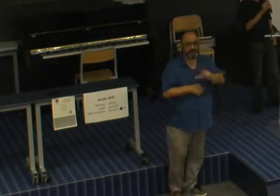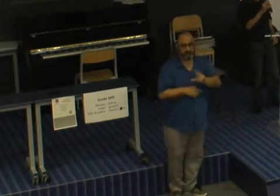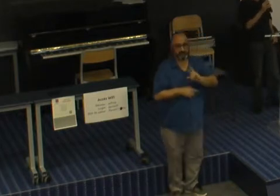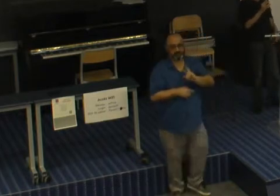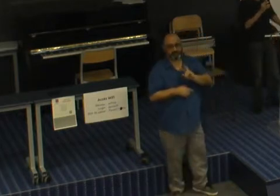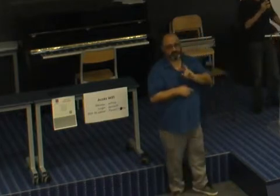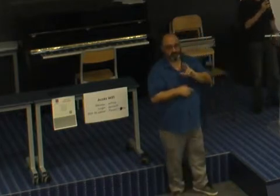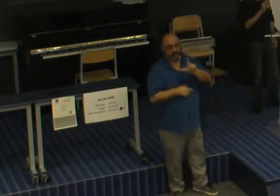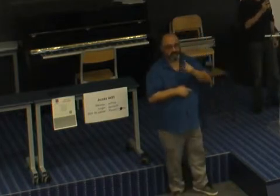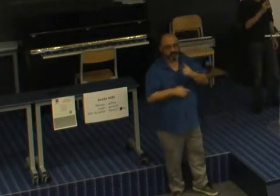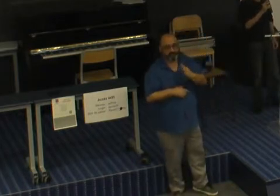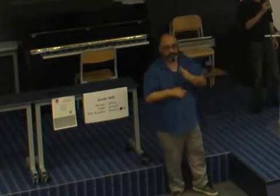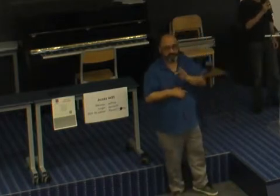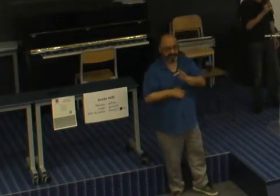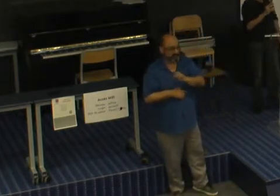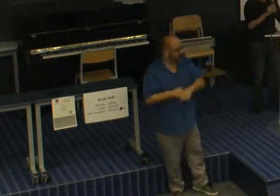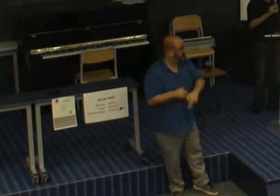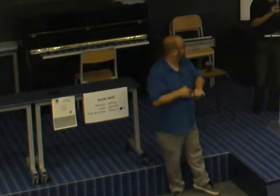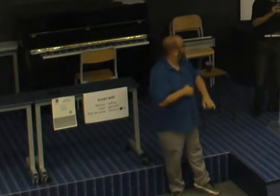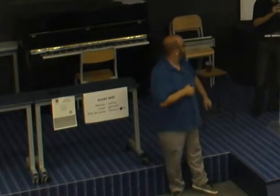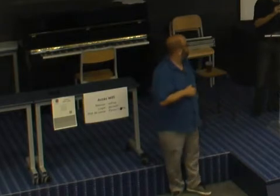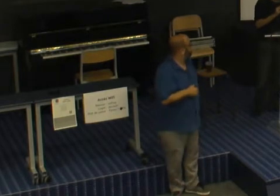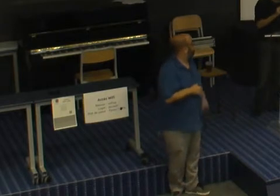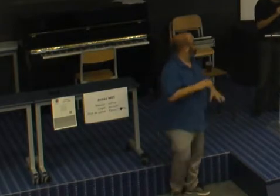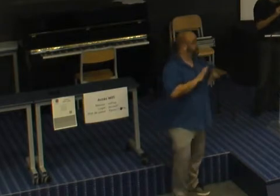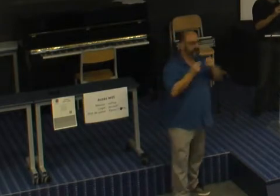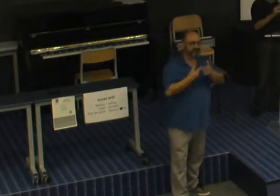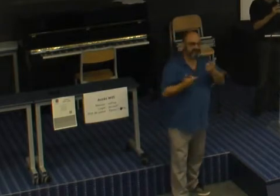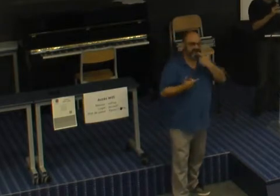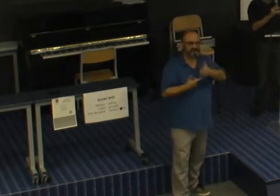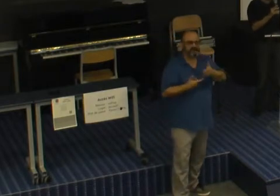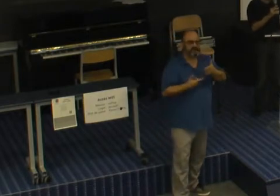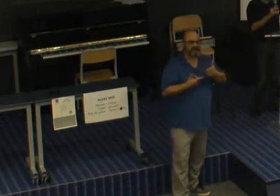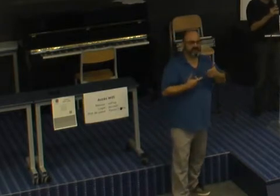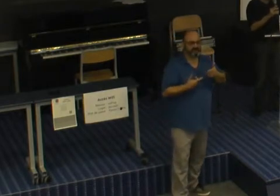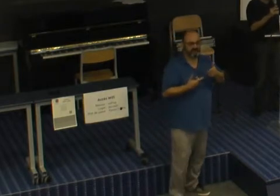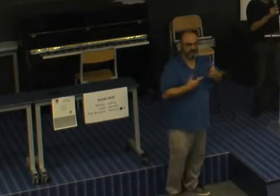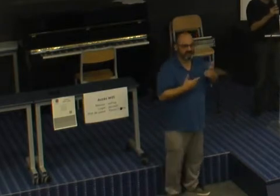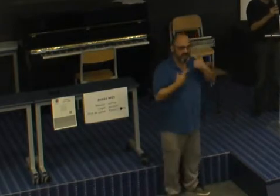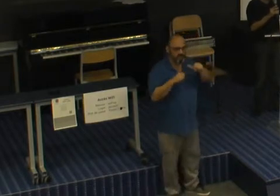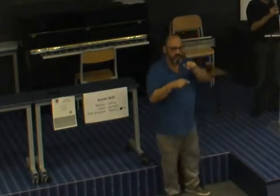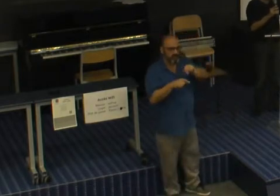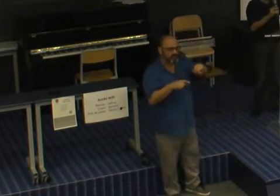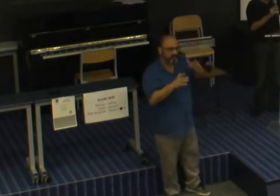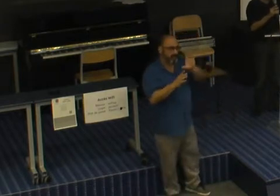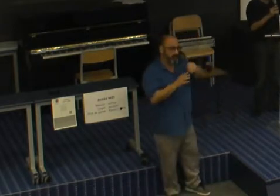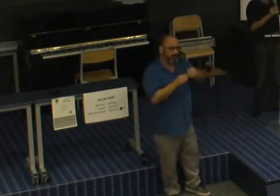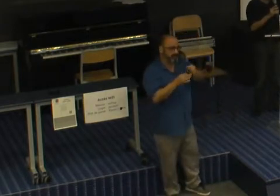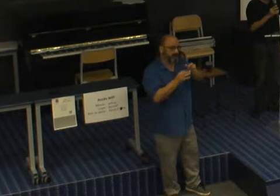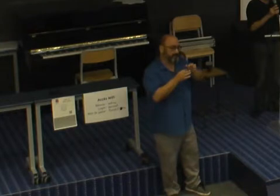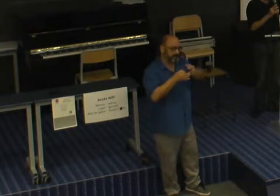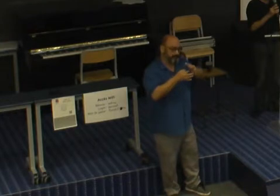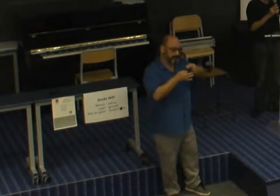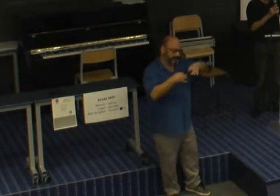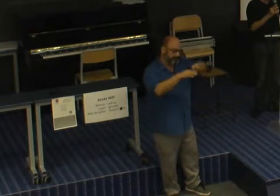Et du coup, c'est assez prévalent en tech, qui sont dans les pays développés où il y a beaucoup d'assurance